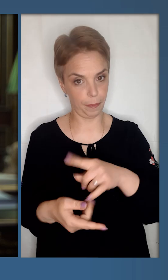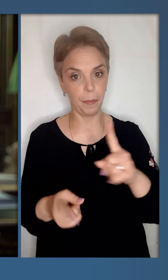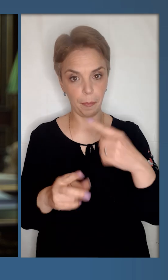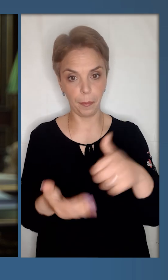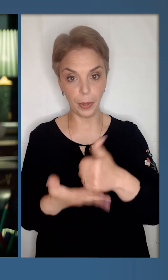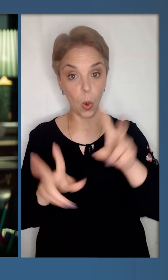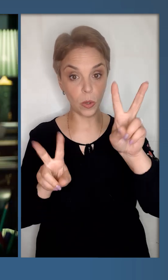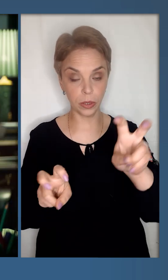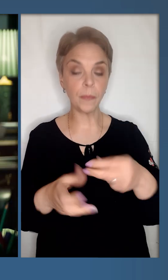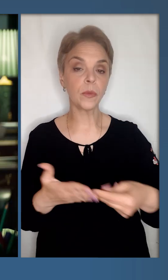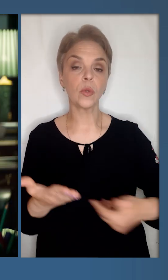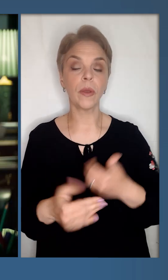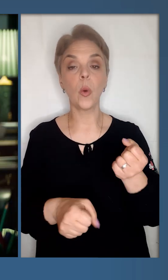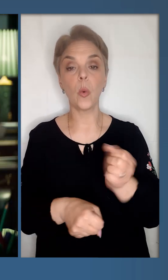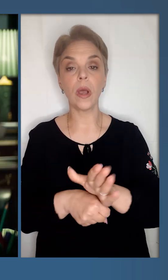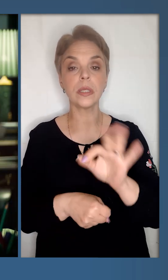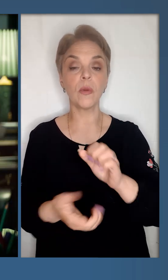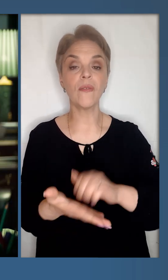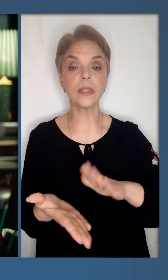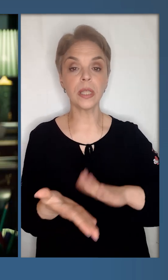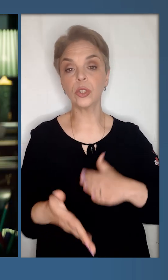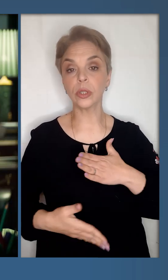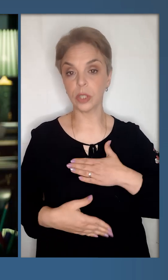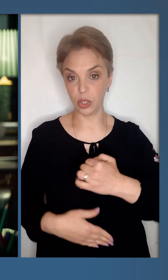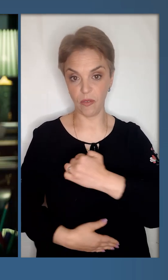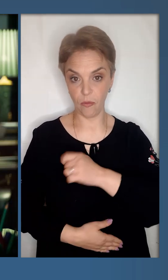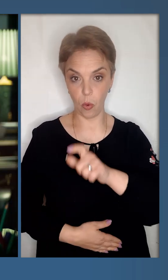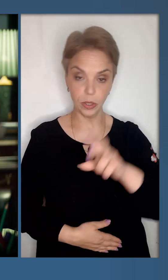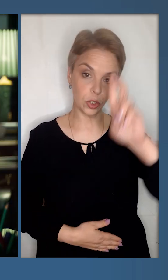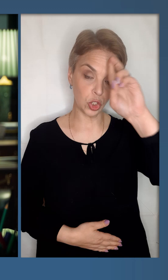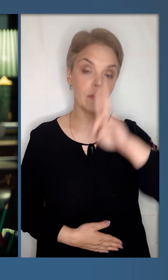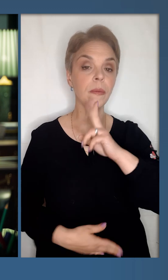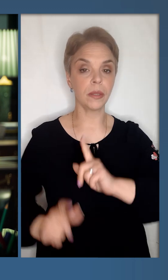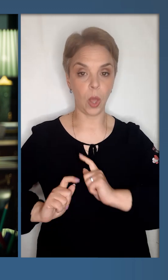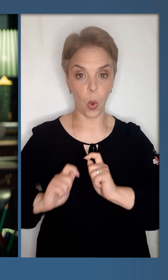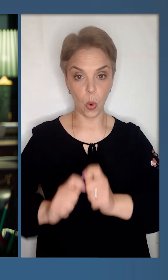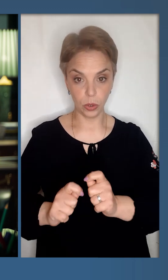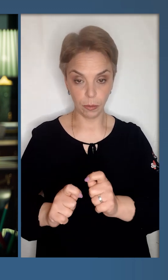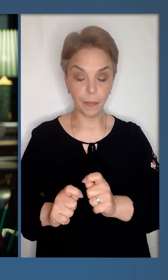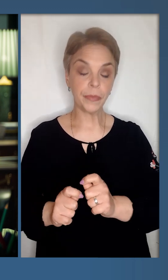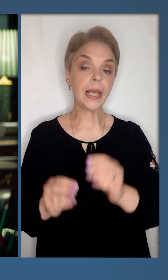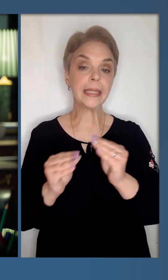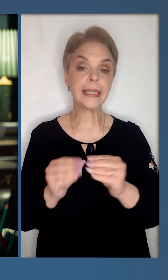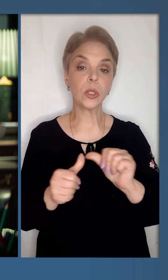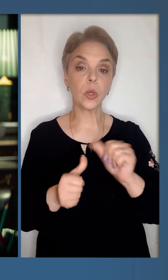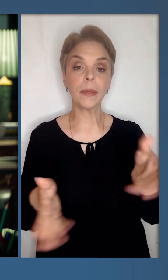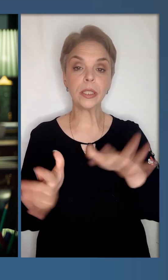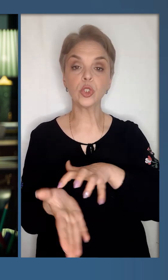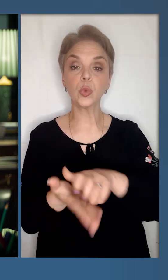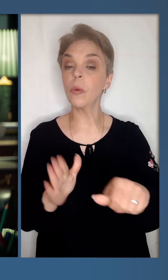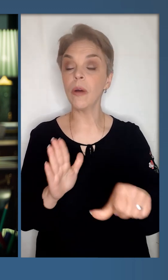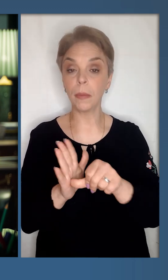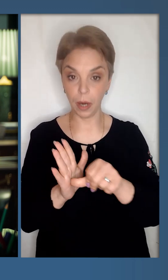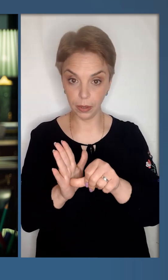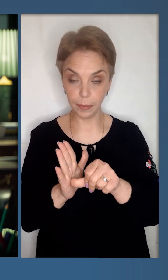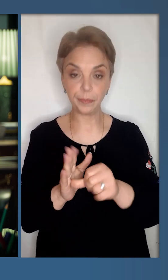пріоритет. Підписав сьогодні і нові укази про відзначення наших воїнів державними нагородами. 10-та окрема